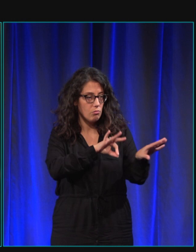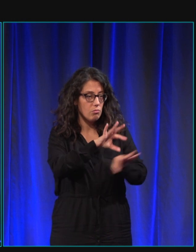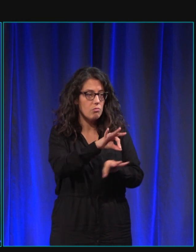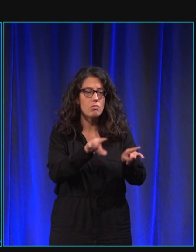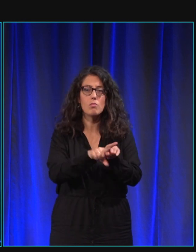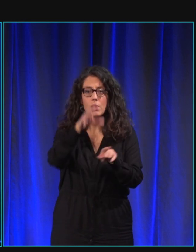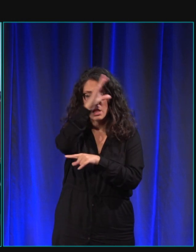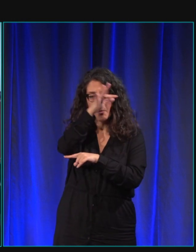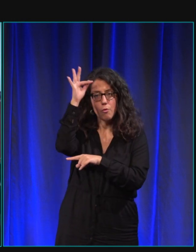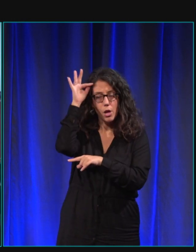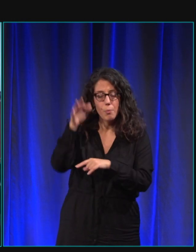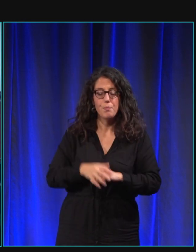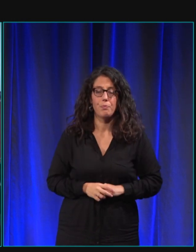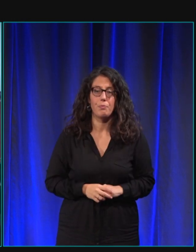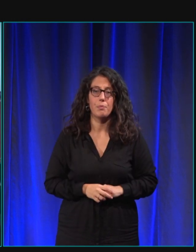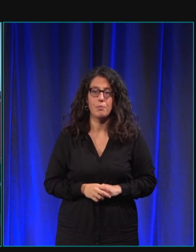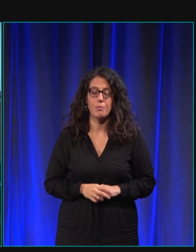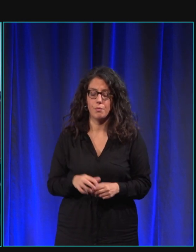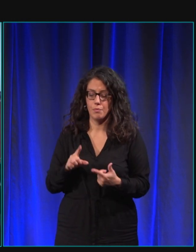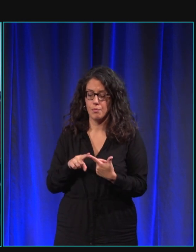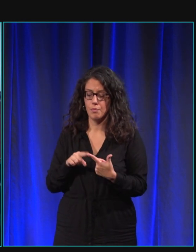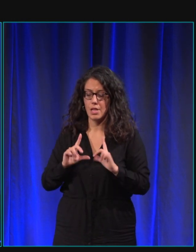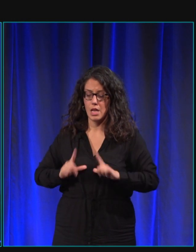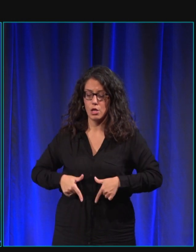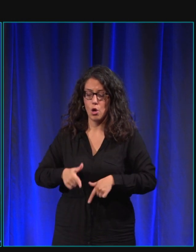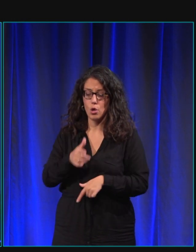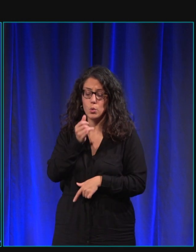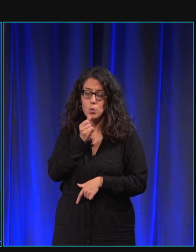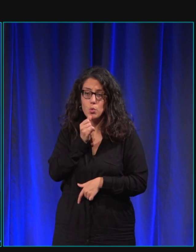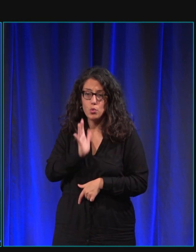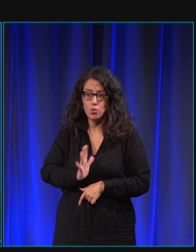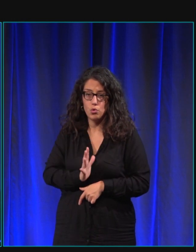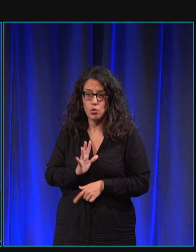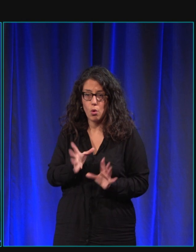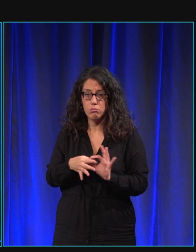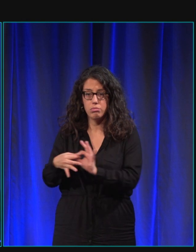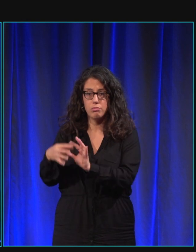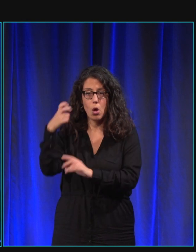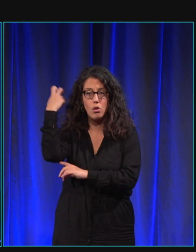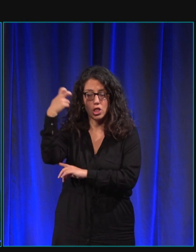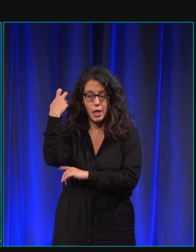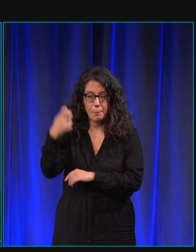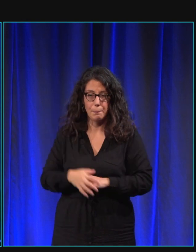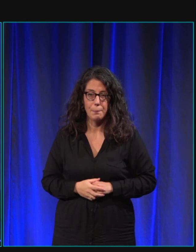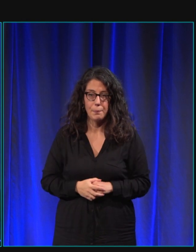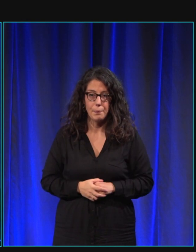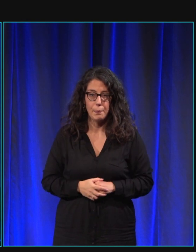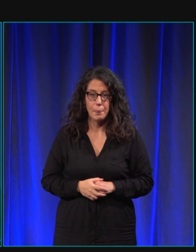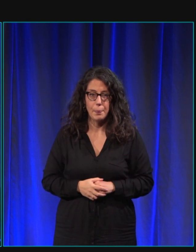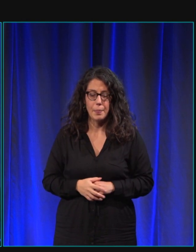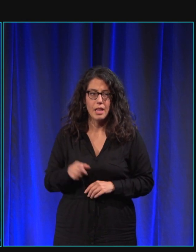Clermont-Ferrand à Lezou on a l'école du chiot qui dépend de l'école d'Angers donc alors au CZK